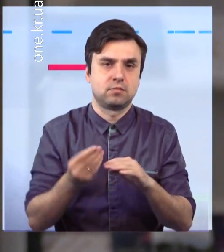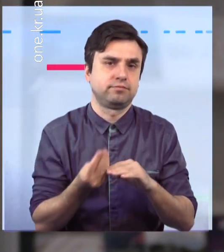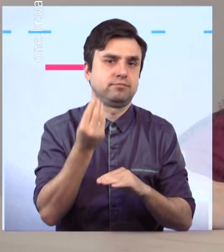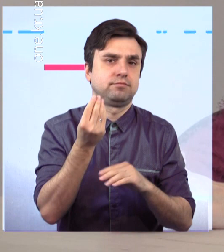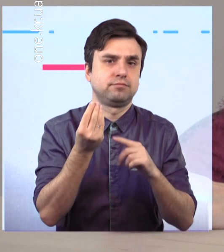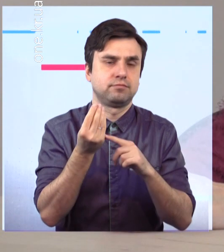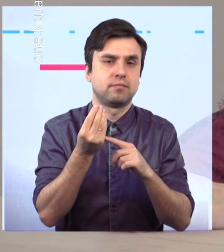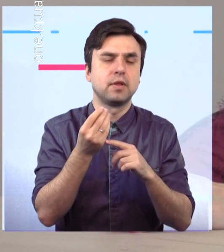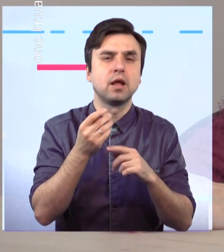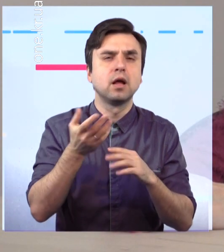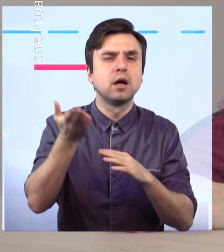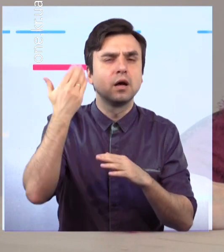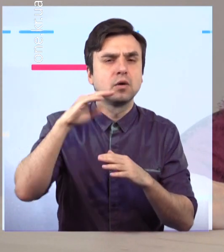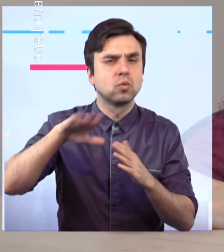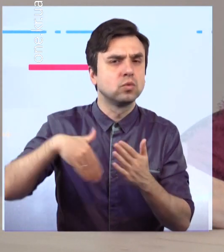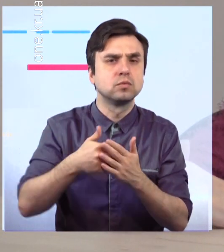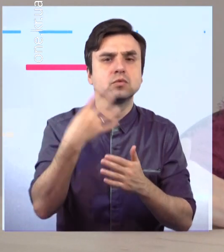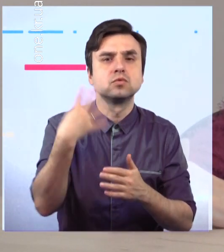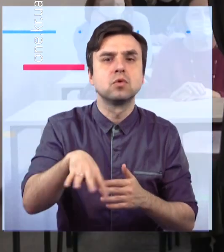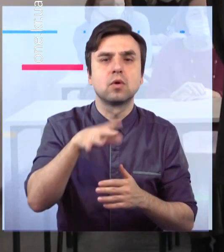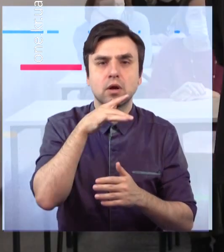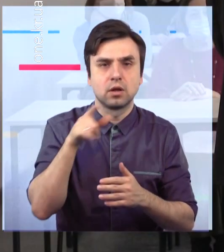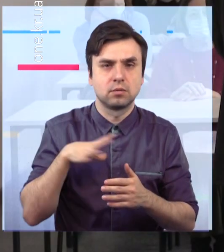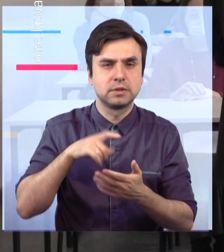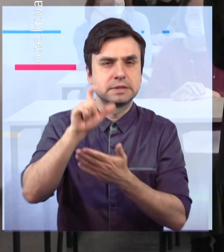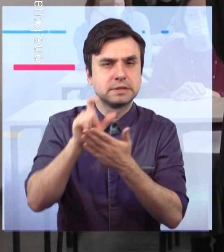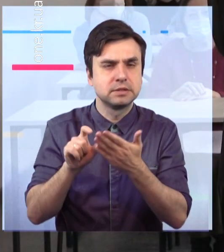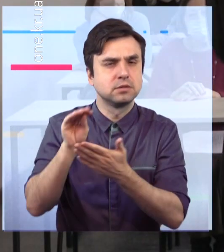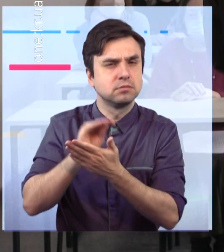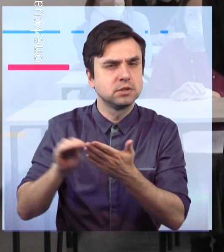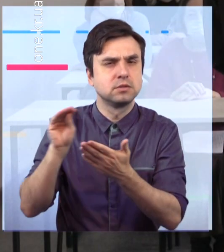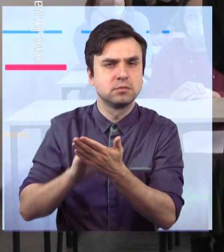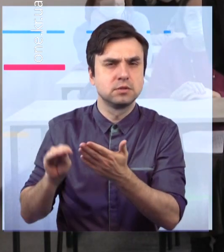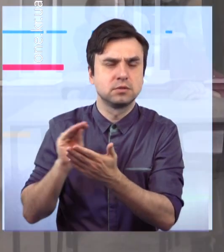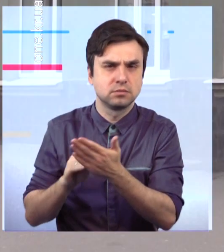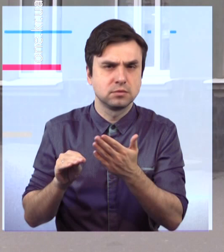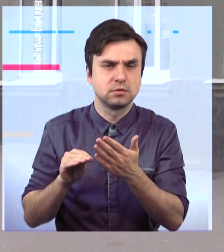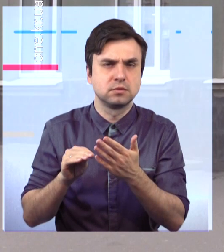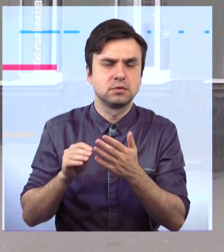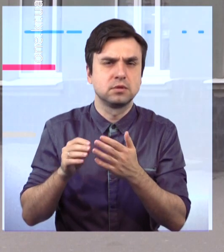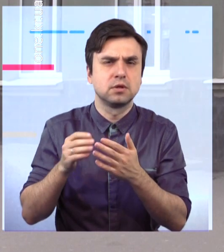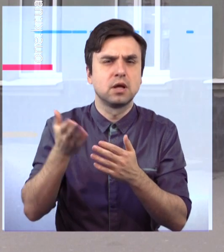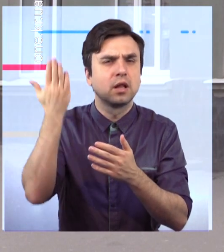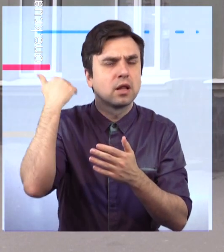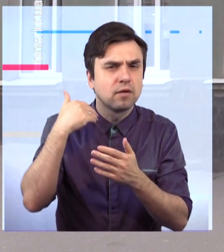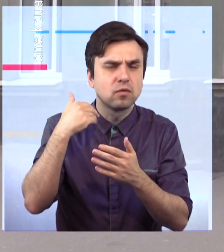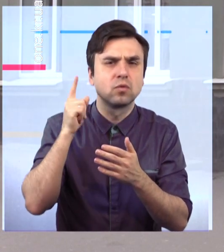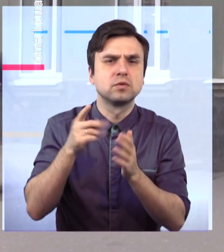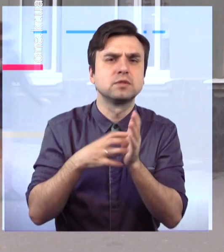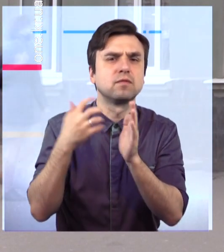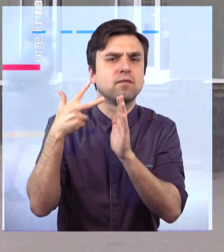років, які автор зібрав у п'яти циклах «Раннє», «80-ті», «Дев'яності», «Нове тисячоліття» та